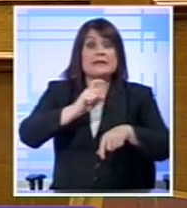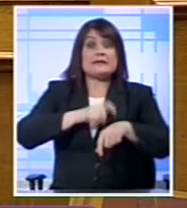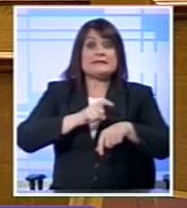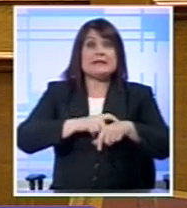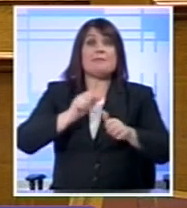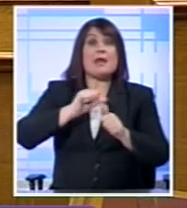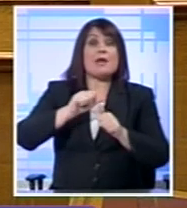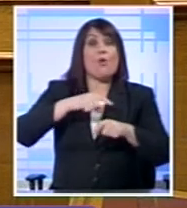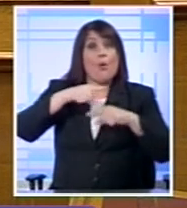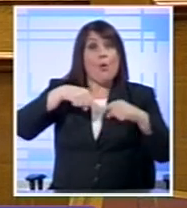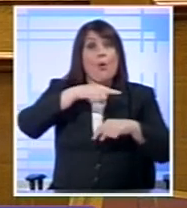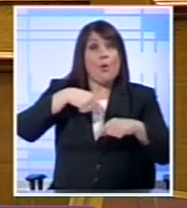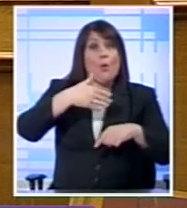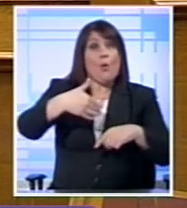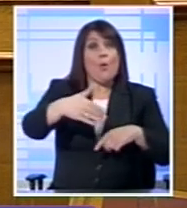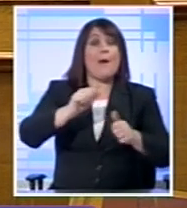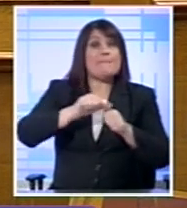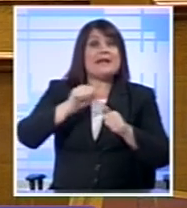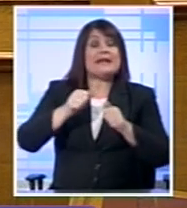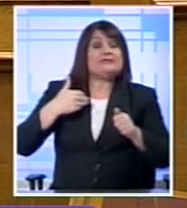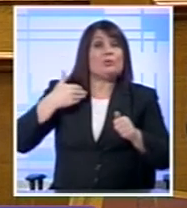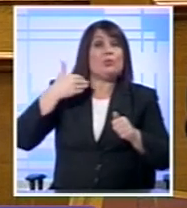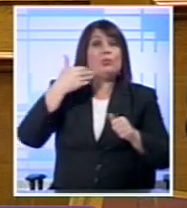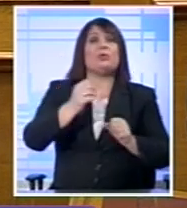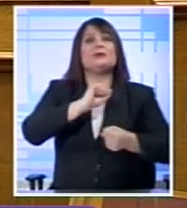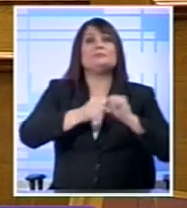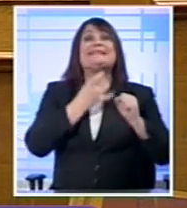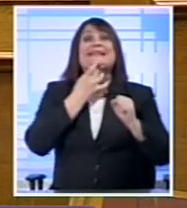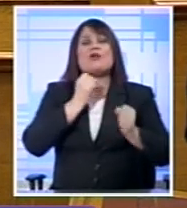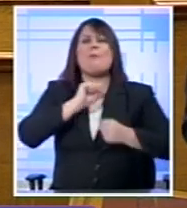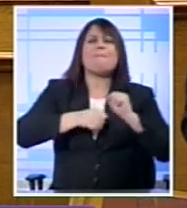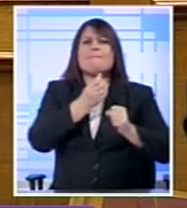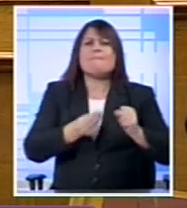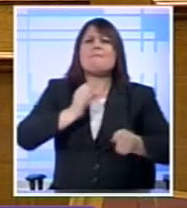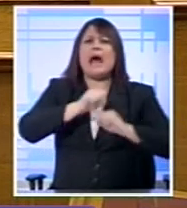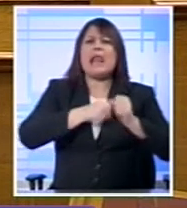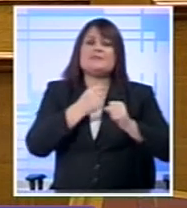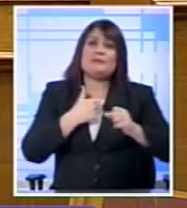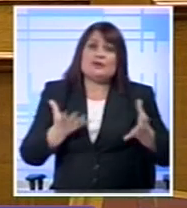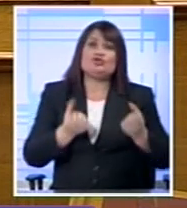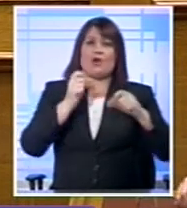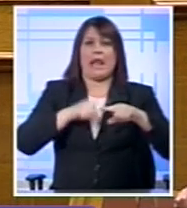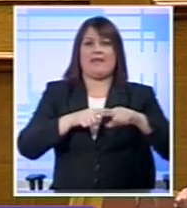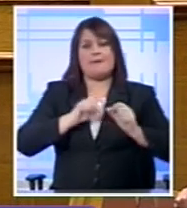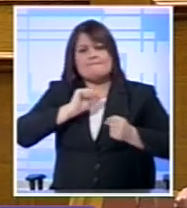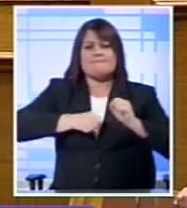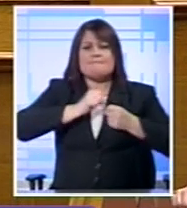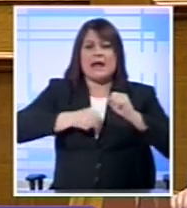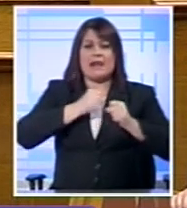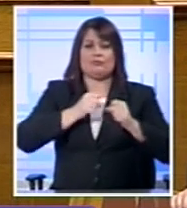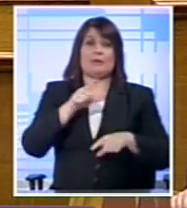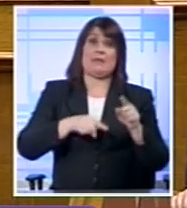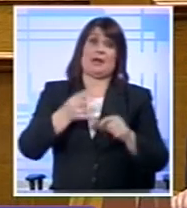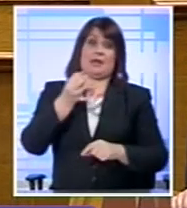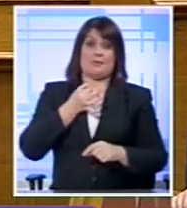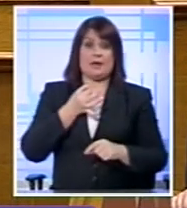αυτούς τους μήνες Δώσαμε ένα σκληρό Τιτάνιο αγώνα για να σώσουμε την πατρίδα Άλλοι το θεωρούσαν